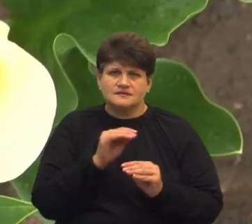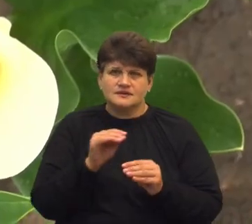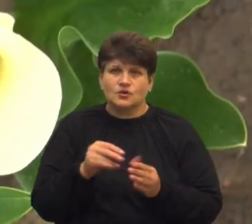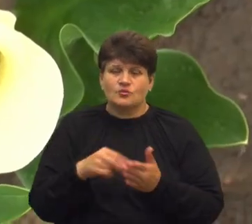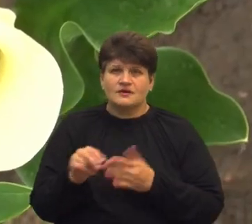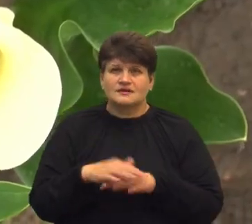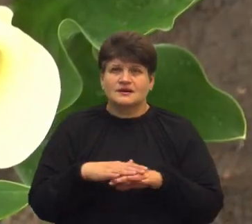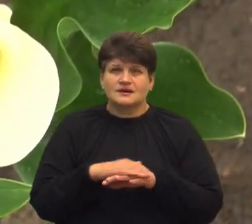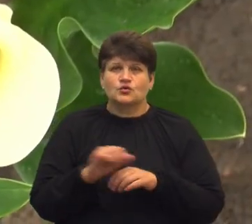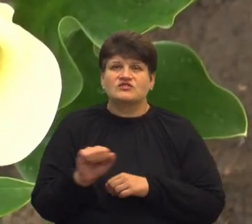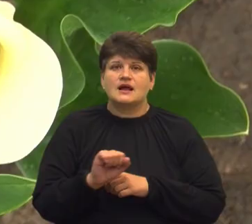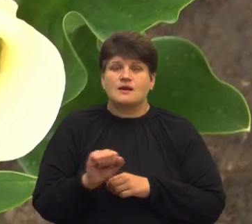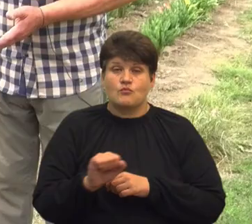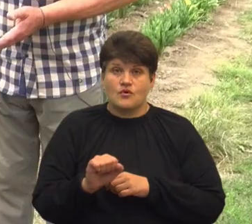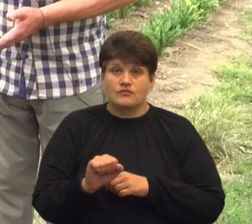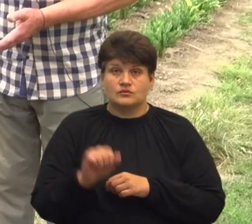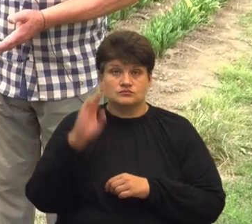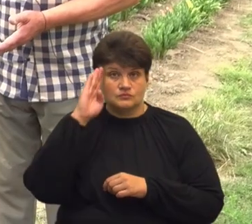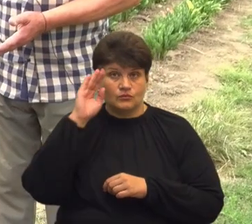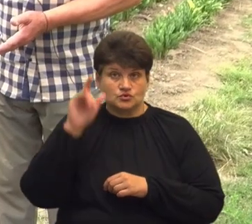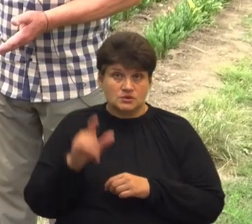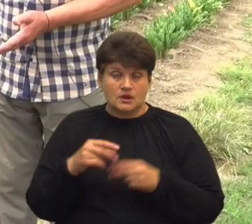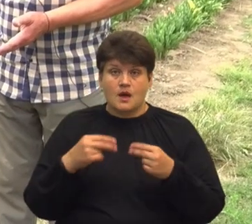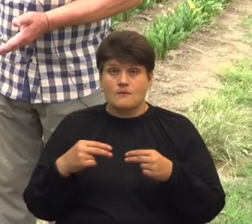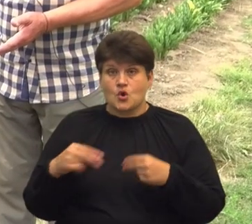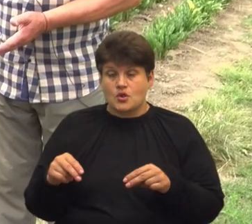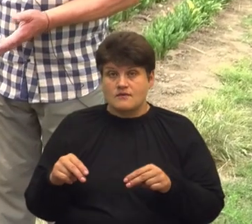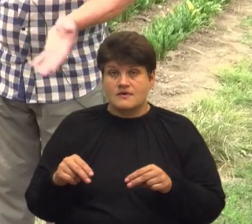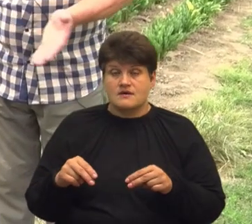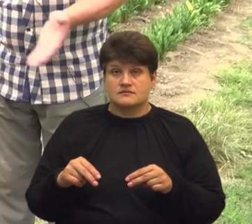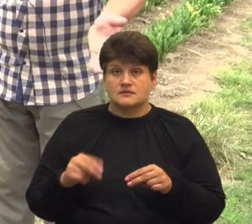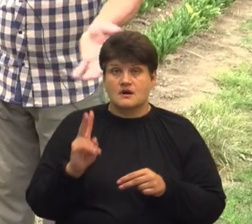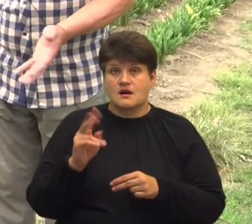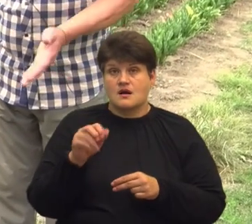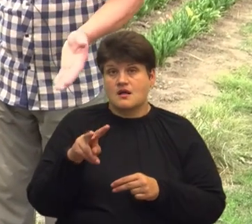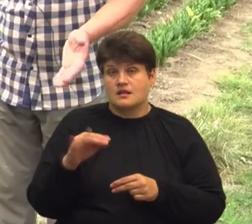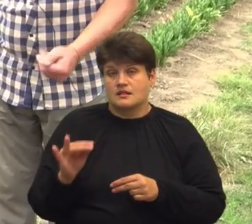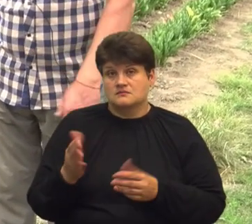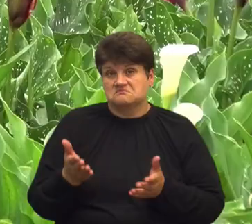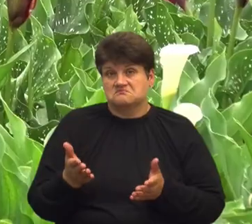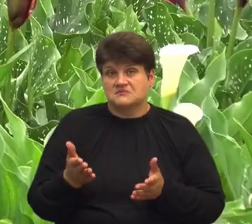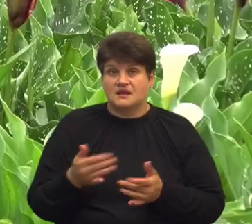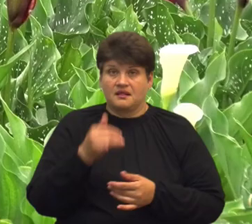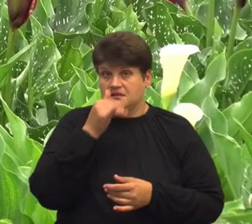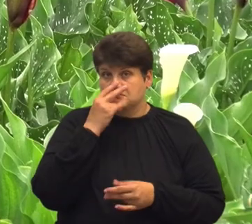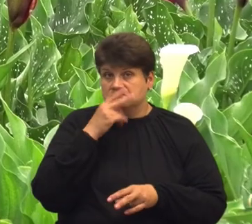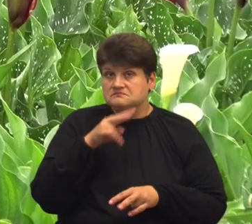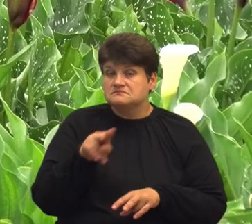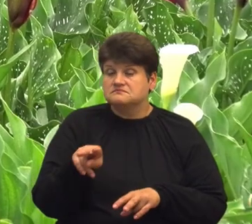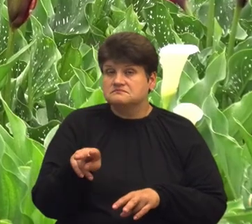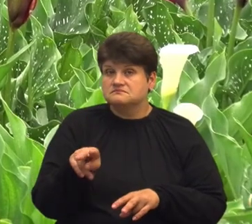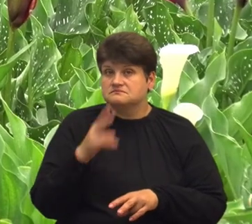на ринку в Теребовлі. Чоловік продавав вазони, кали. Я просто не міг відіти. Вони просто